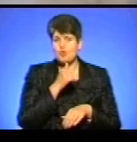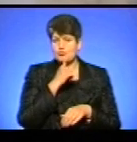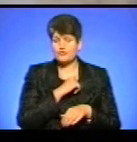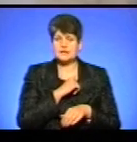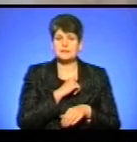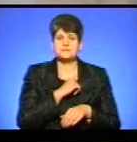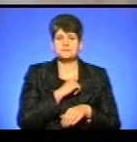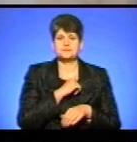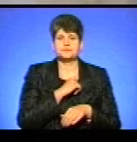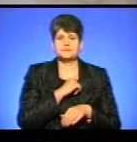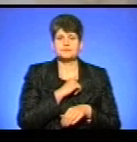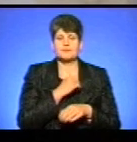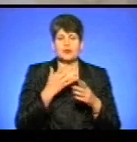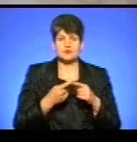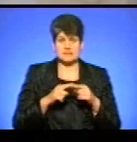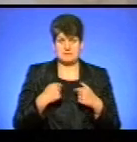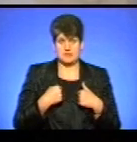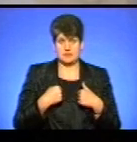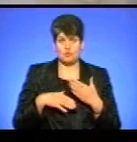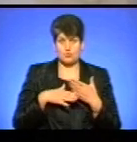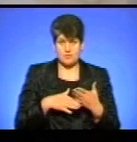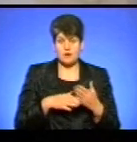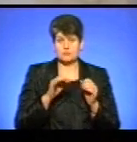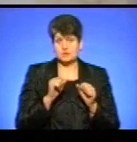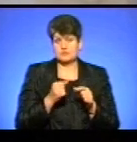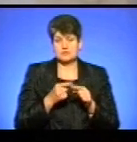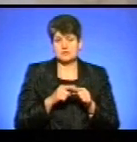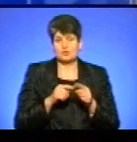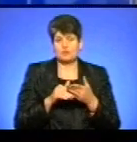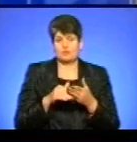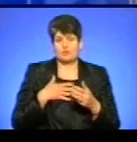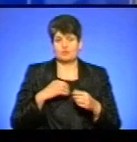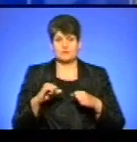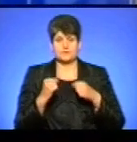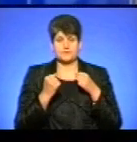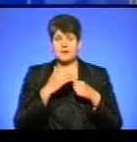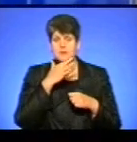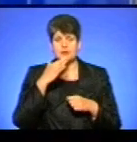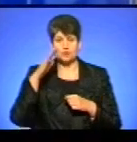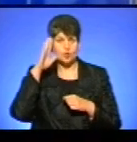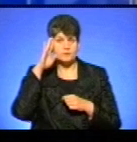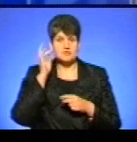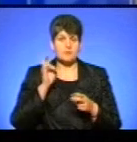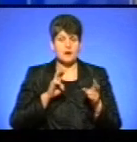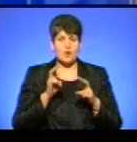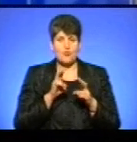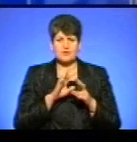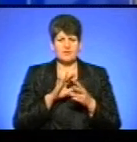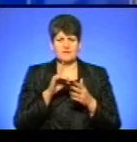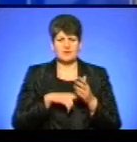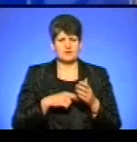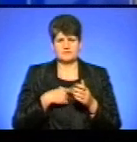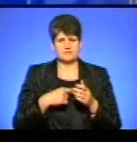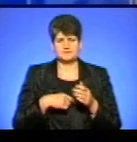якщо це мені допомагає, а чому це не допоможуть моїм побратиме. Багато хлопців приходять невпевнені в собі,